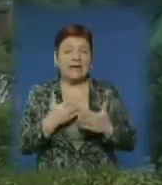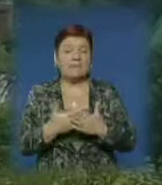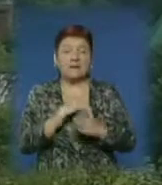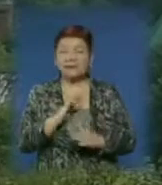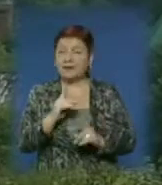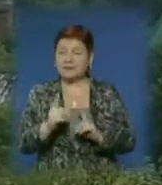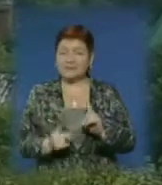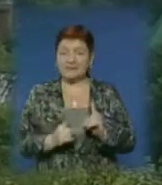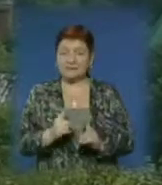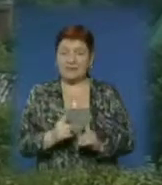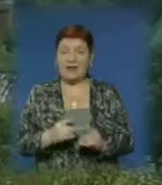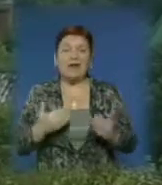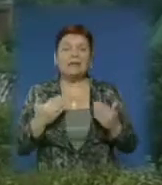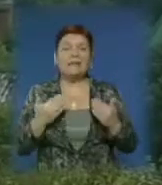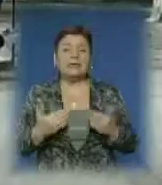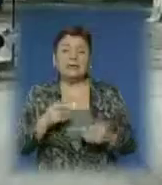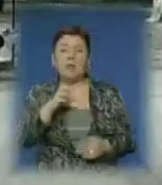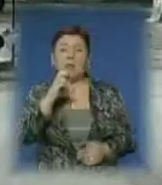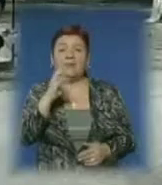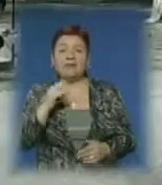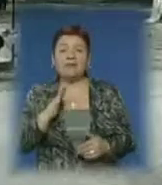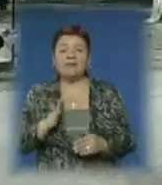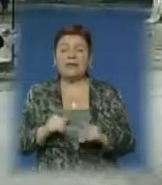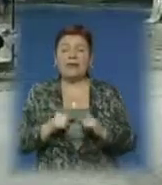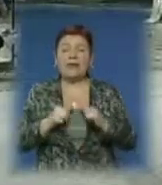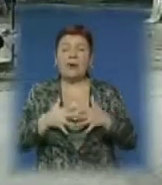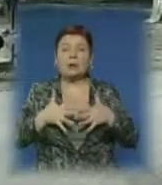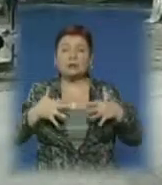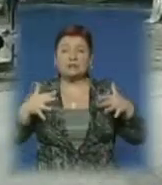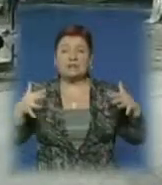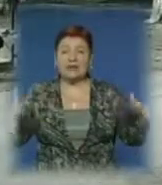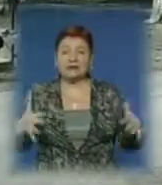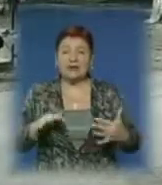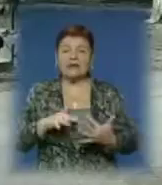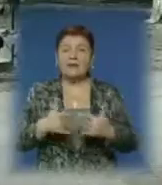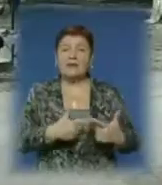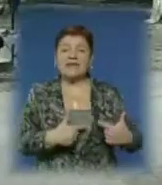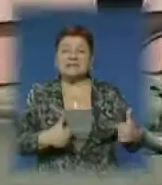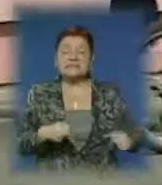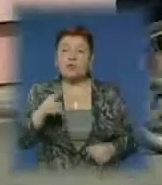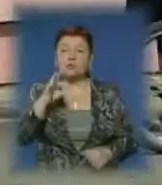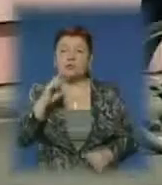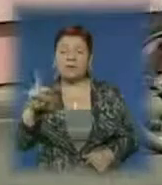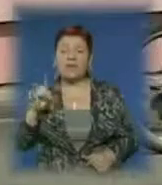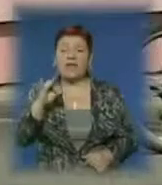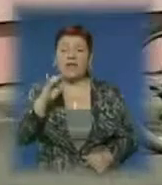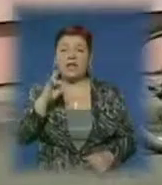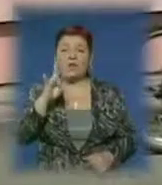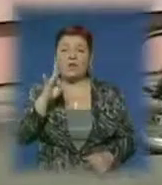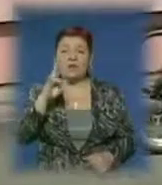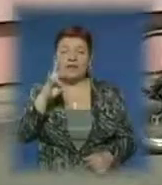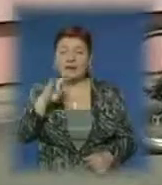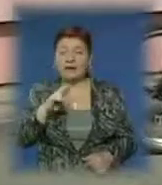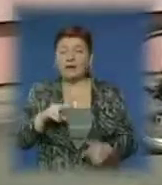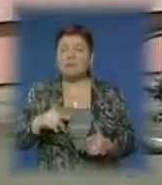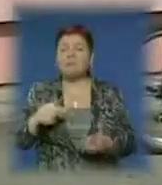змінився. Нині Бедевля тільки розрослася. До неї належать присілки Глиняний, Добрівка і Руня. Історія села